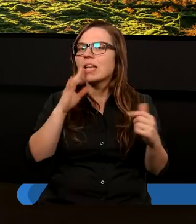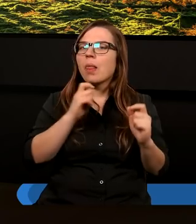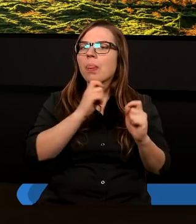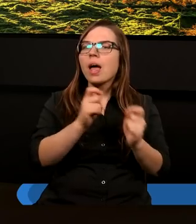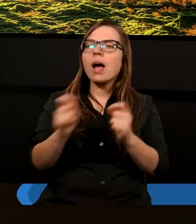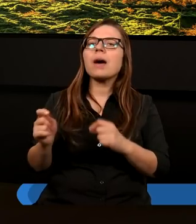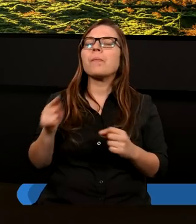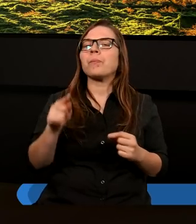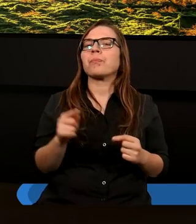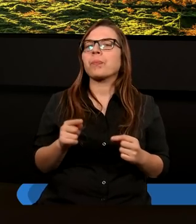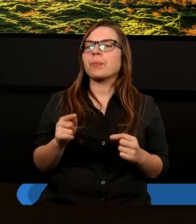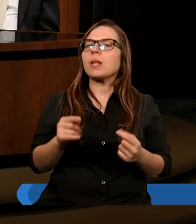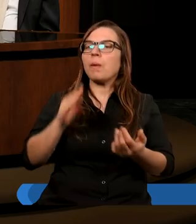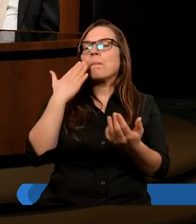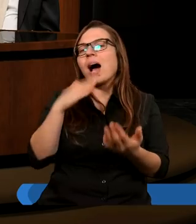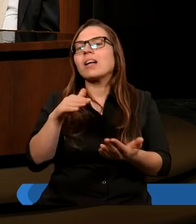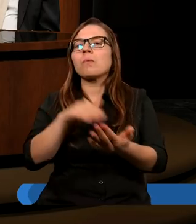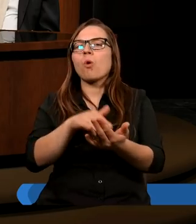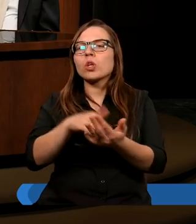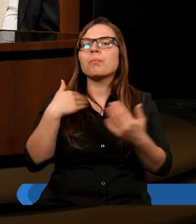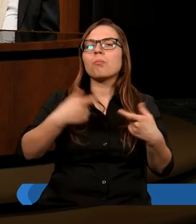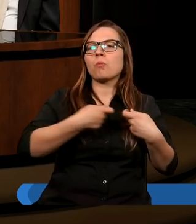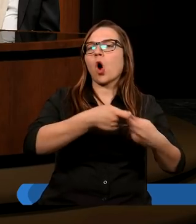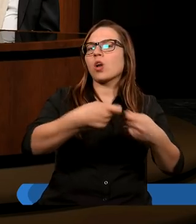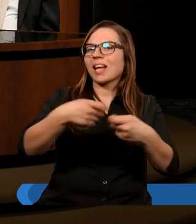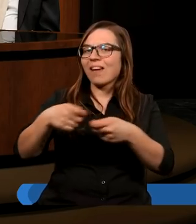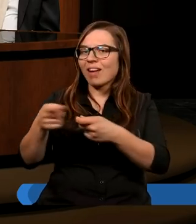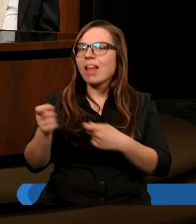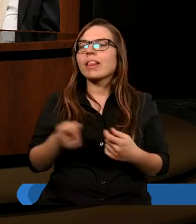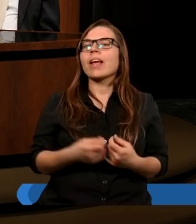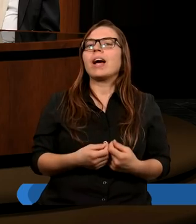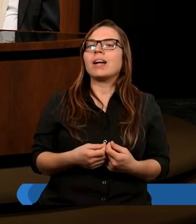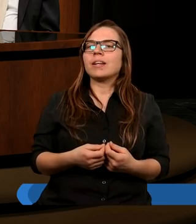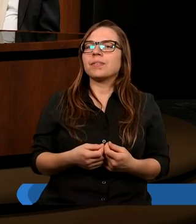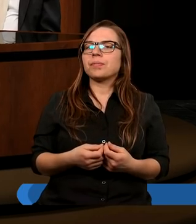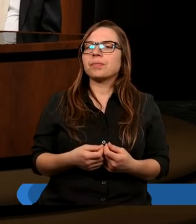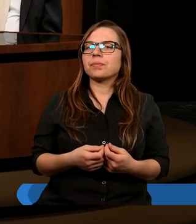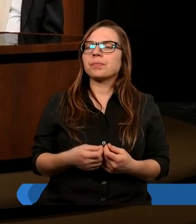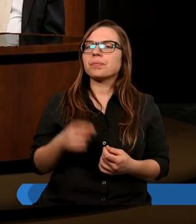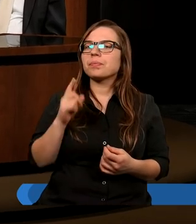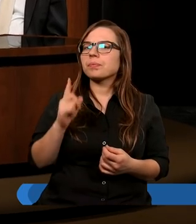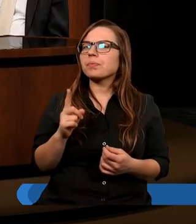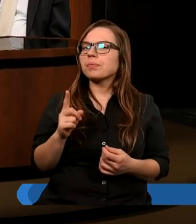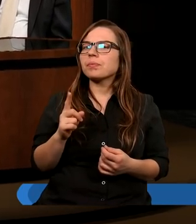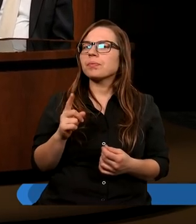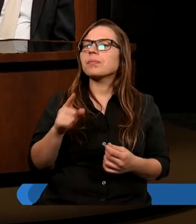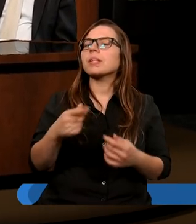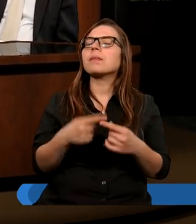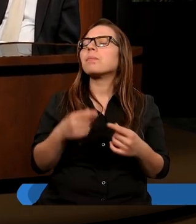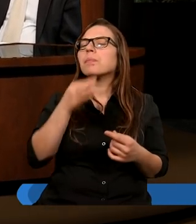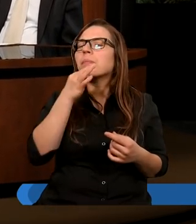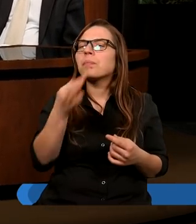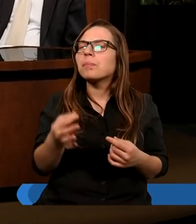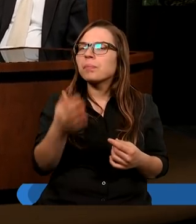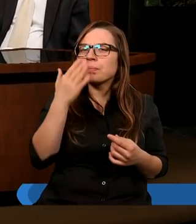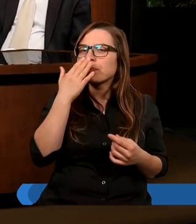osobom najbardziej potrzebującym rozdawane. To oczywiście były do wdowy. Pojawia się zatem pytanie, w jaki